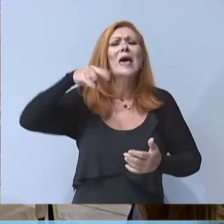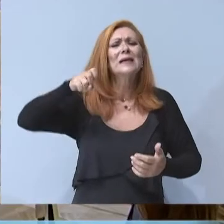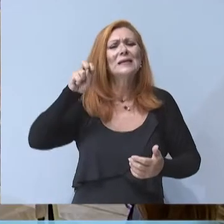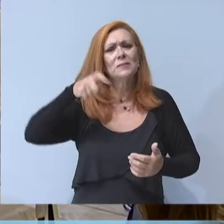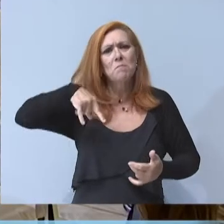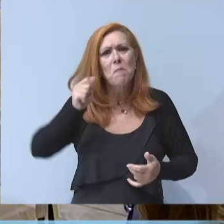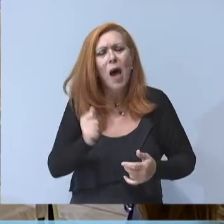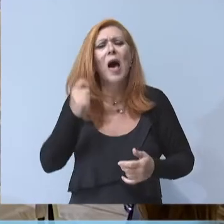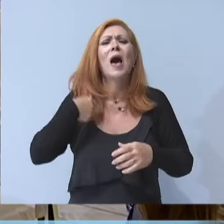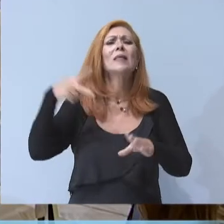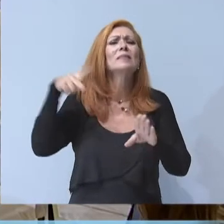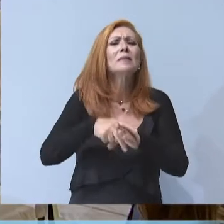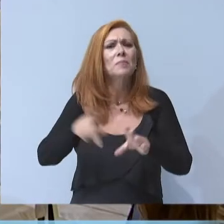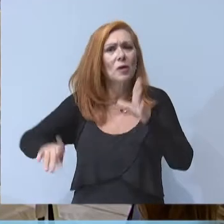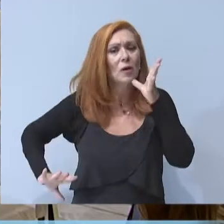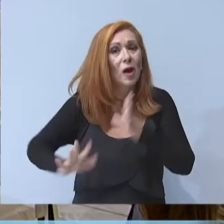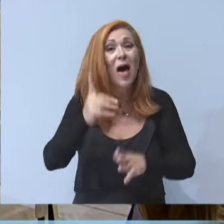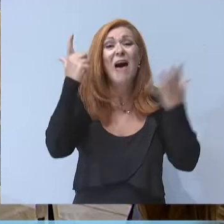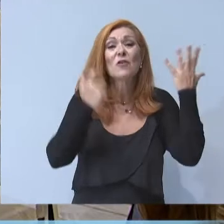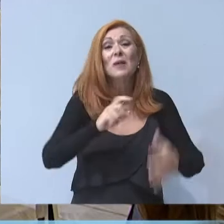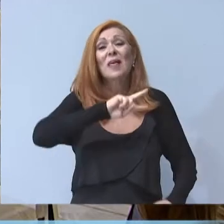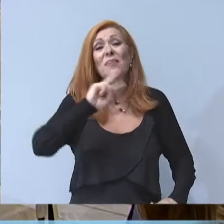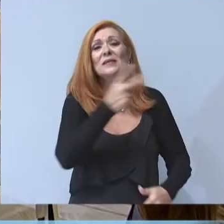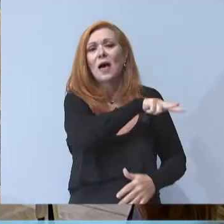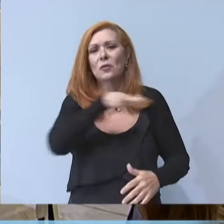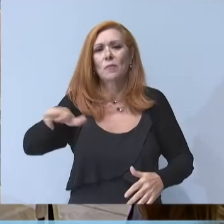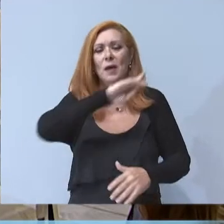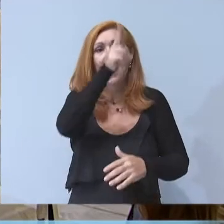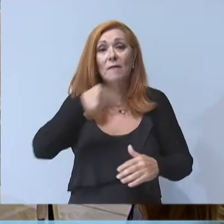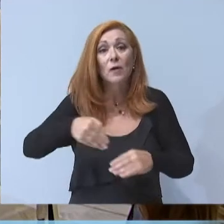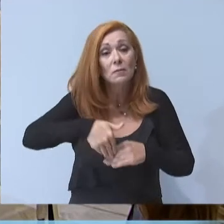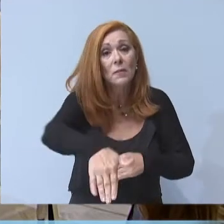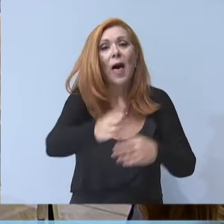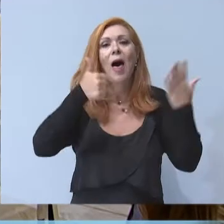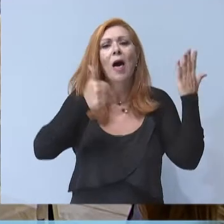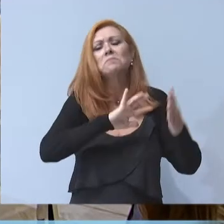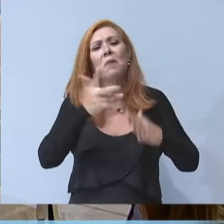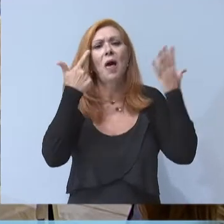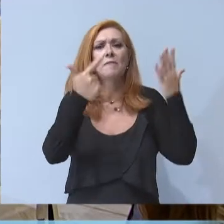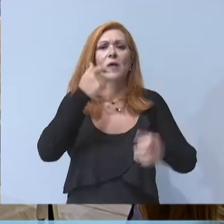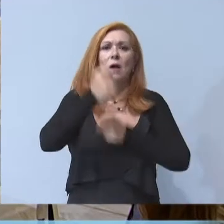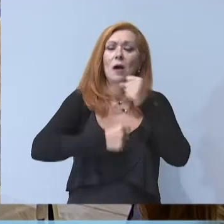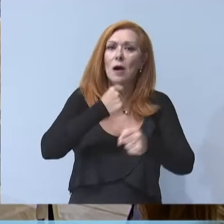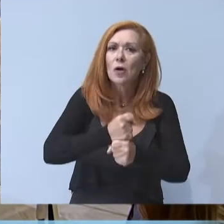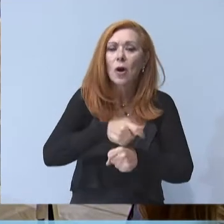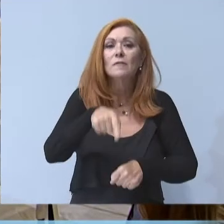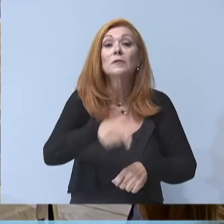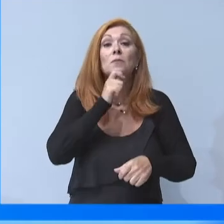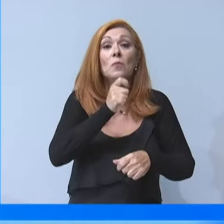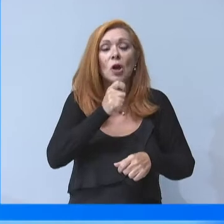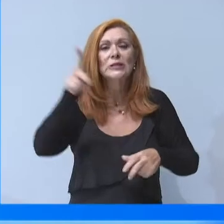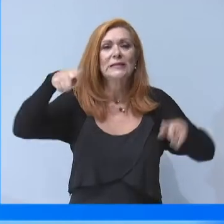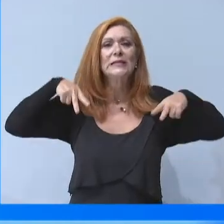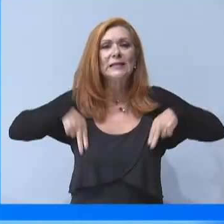Ανάκαμψης που ξεπερνούν τα 70 δισεκατομμύρια ευρώ για τα επόμενα 6 με 7 χρόνια. Είναι οι πολιτικές που δρομολόγησε η κυβέρνηση